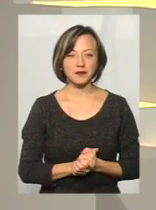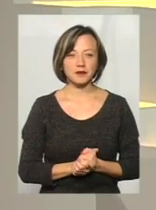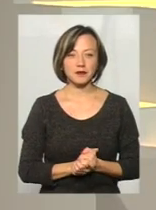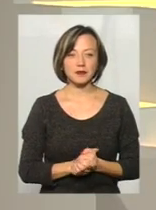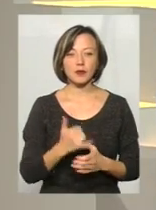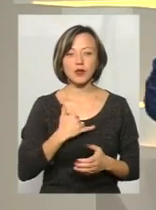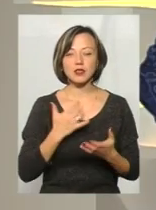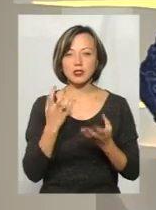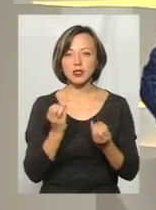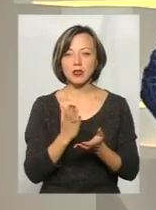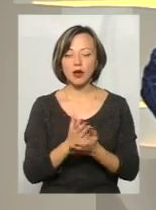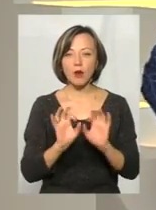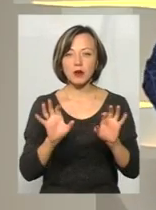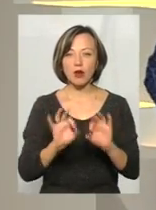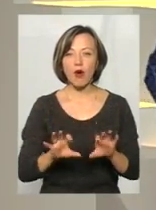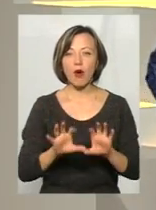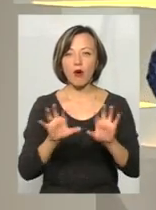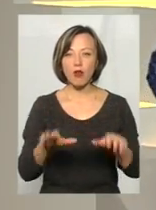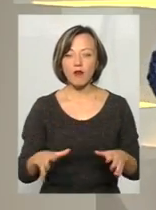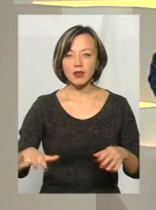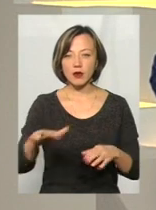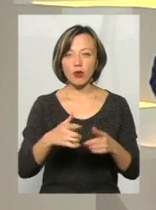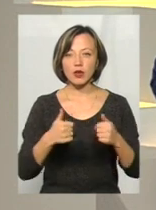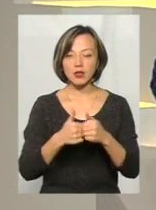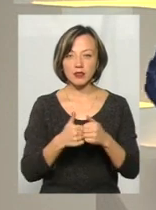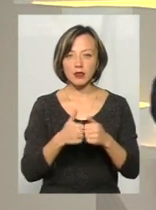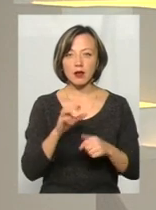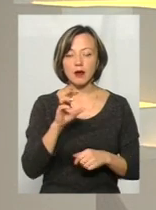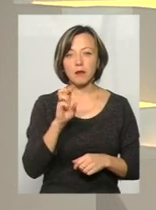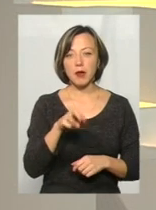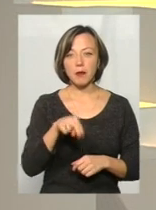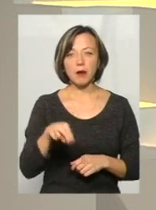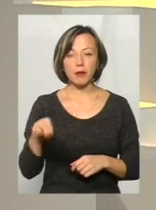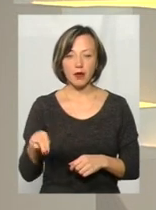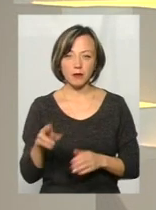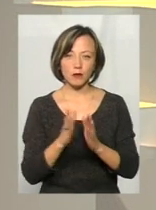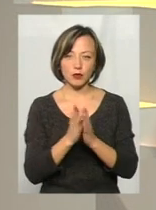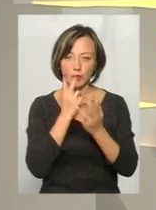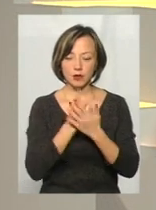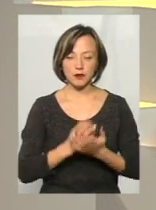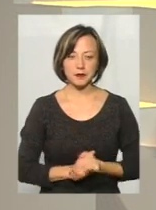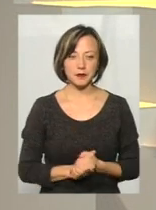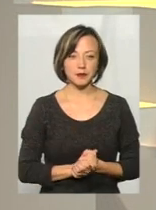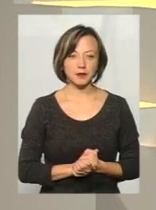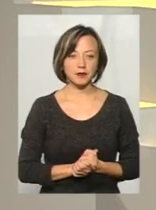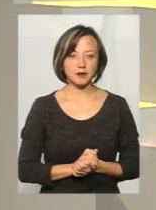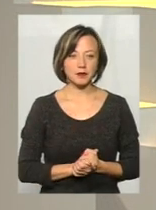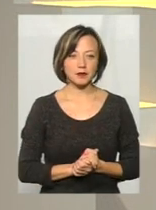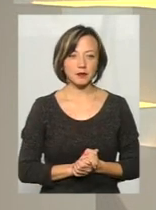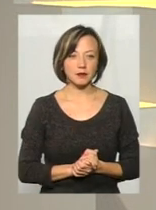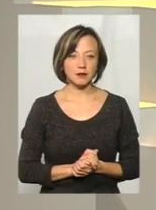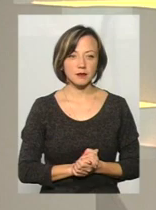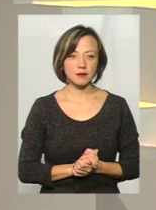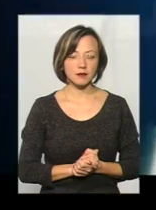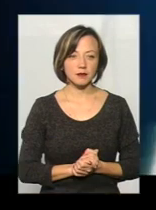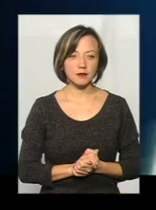В нас є ще коментар голови Хмельницької територіальної організації партії «Солідарність» блок Петра Порошенка. Прошу, будь ласка, коментар Костянтина Чернелевського.